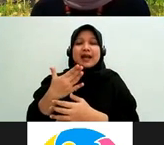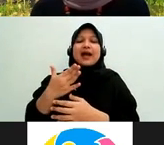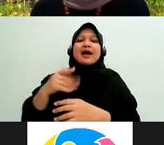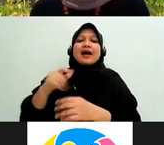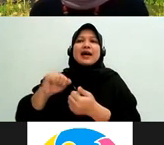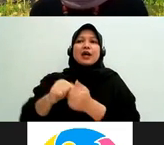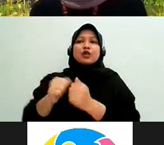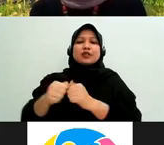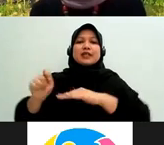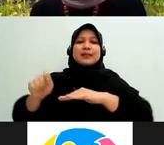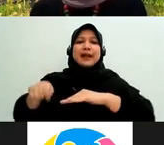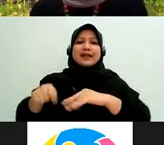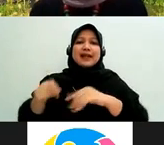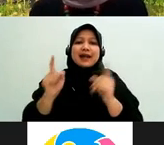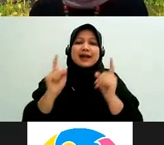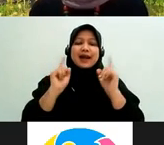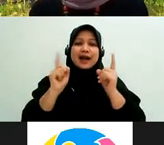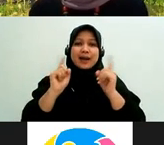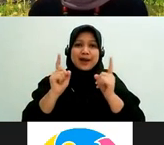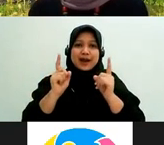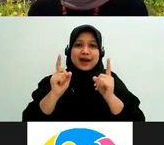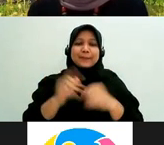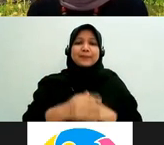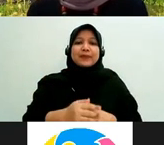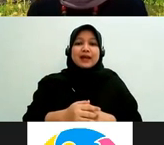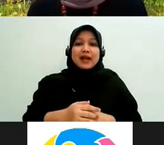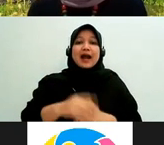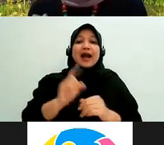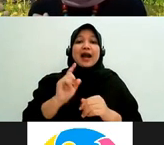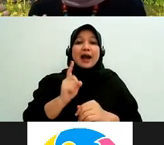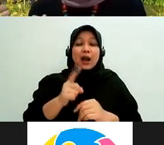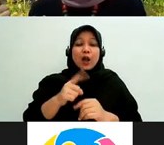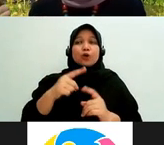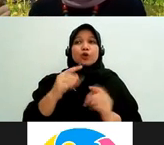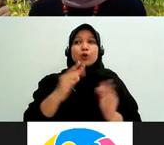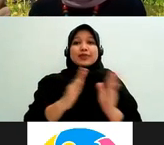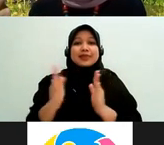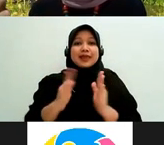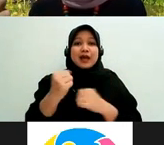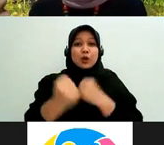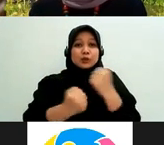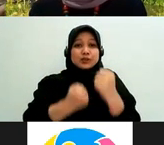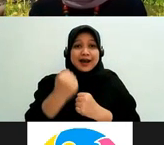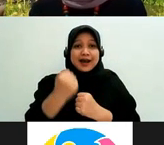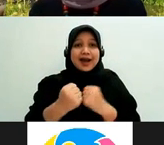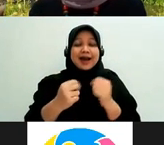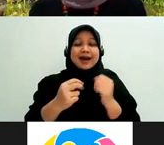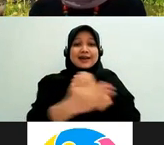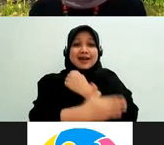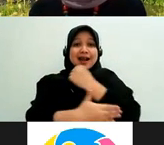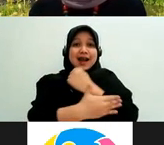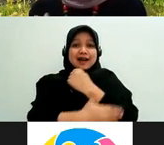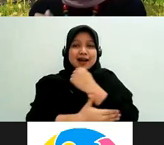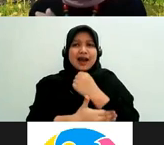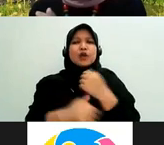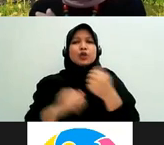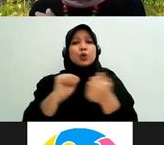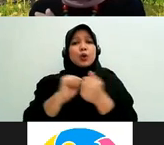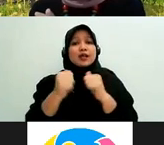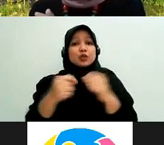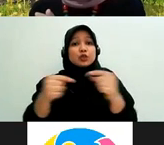jenis-jenis perkaranya itu beda nah tata usaha negara ini jenis-jenis perkaranya adalah yang berkaitan dengan